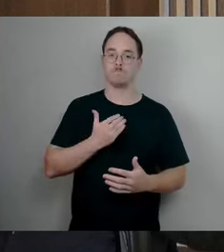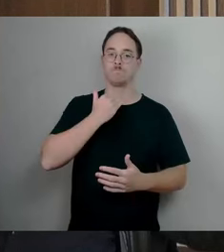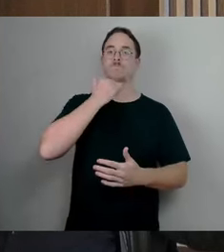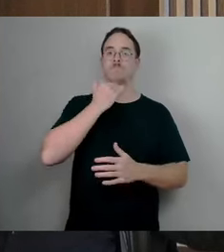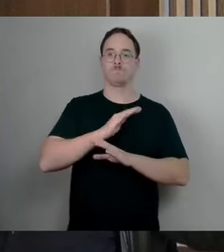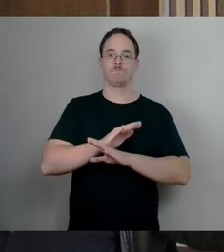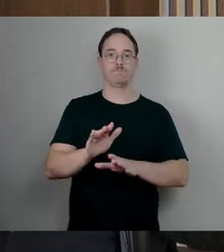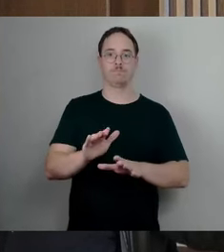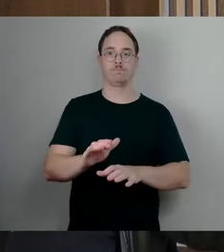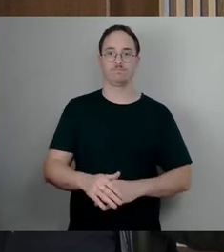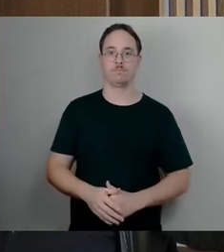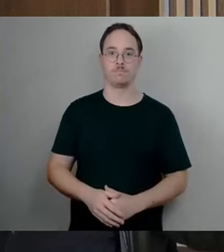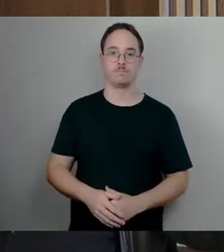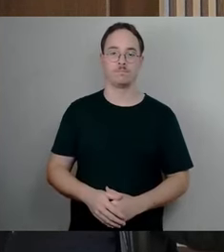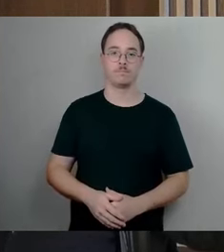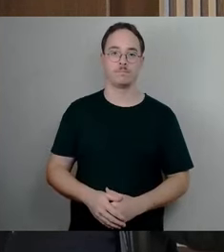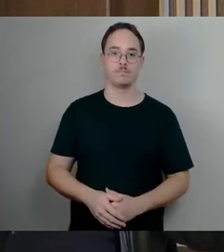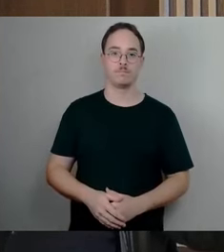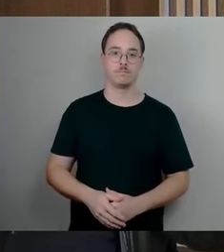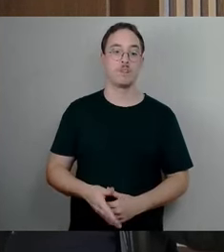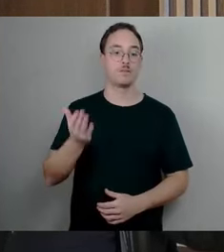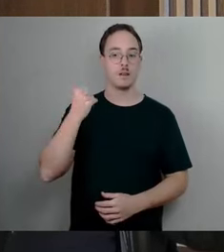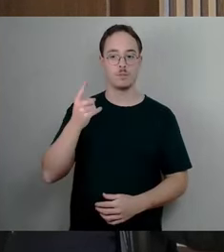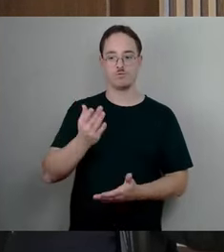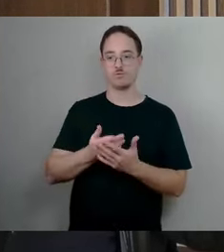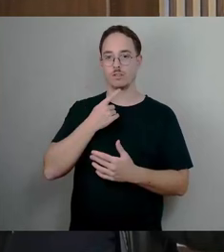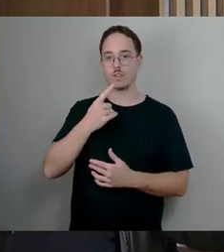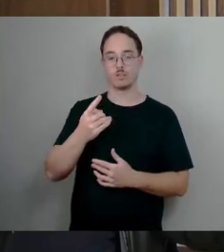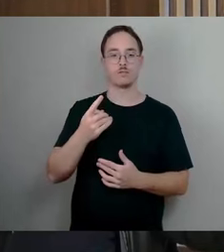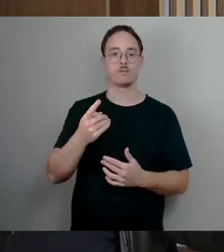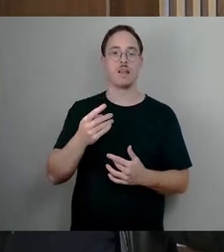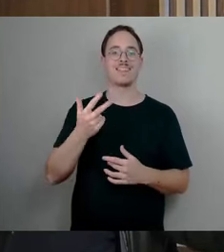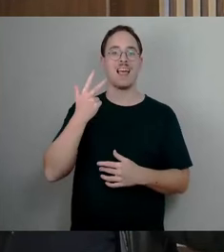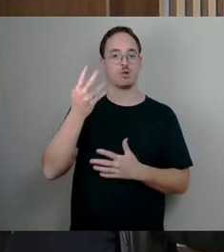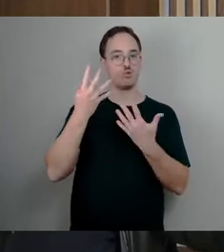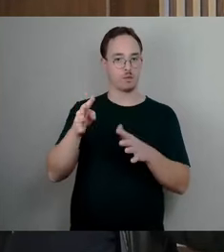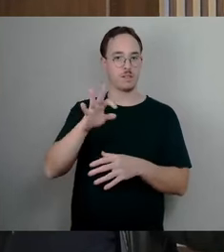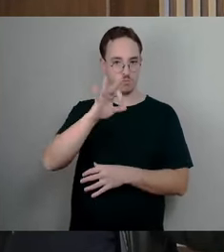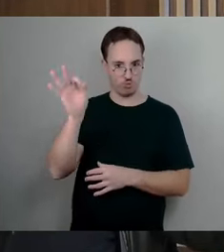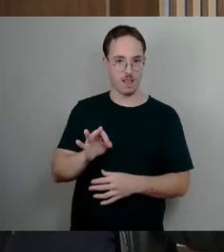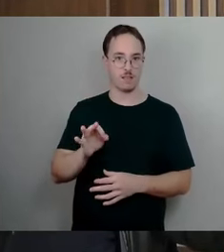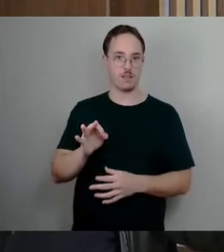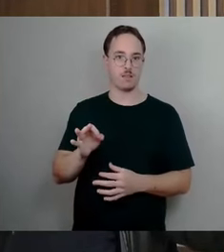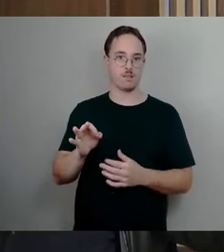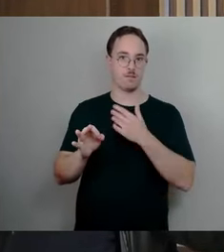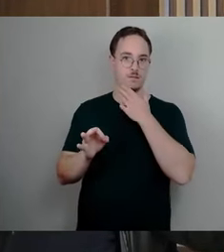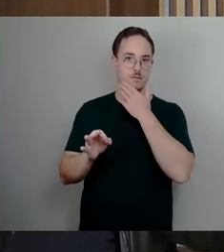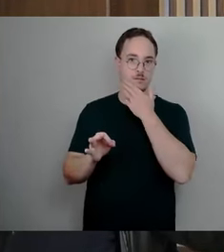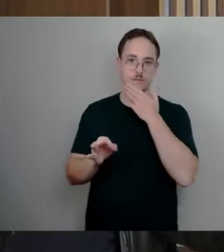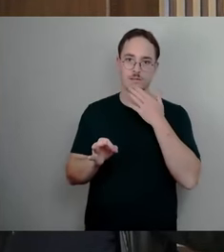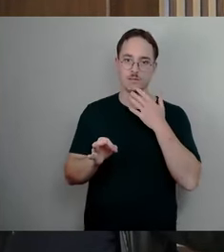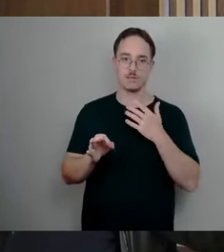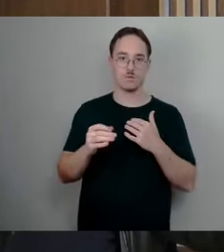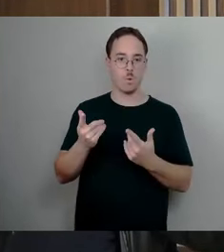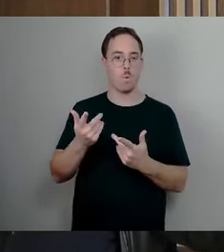74% gelegen habe, in der Kita bei 93% und massive Mehrkosten entstehen würden. Sie sprachen von 13,9